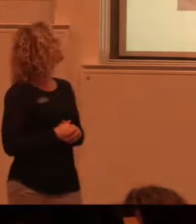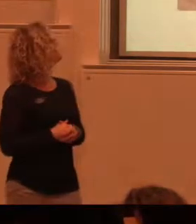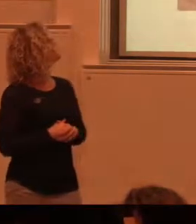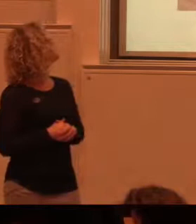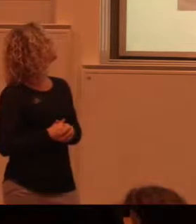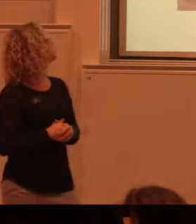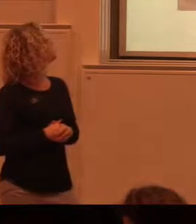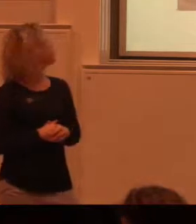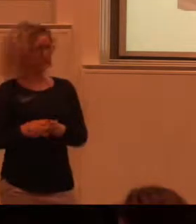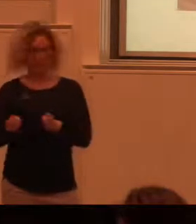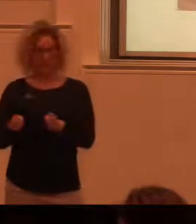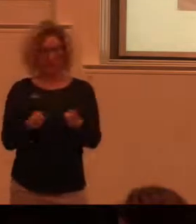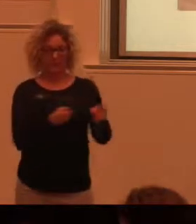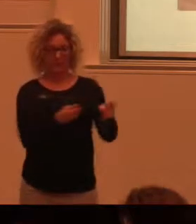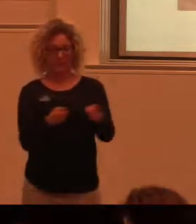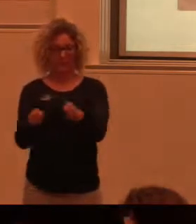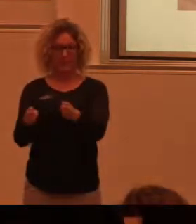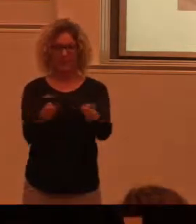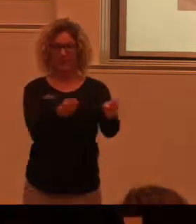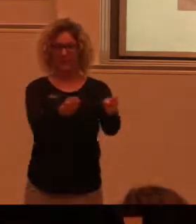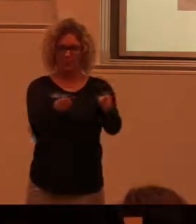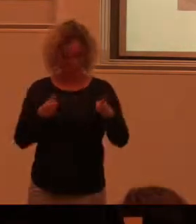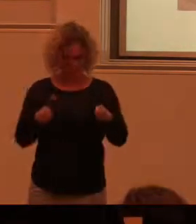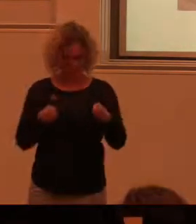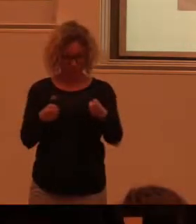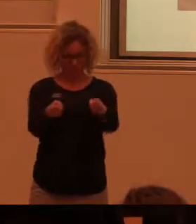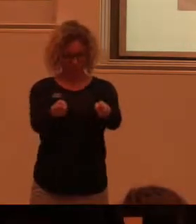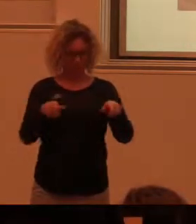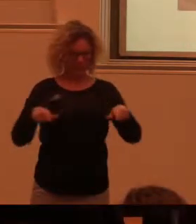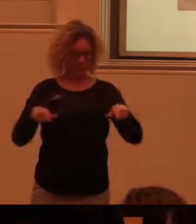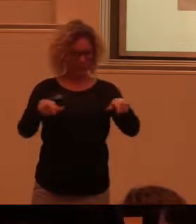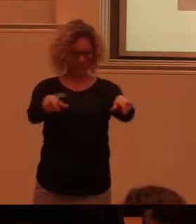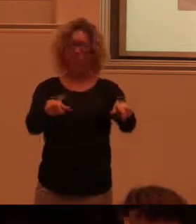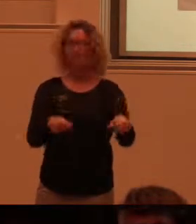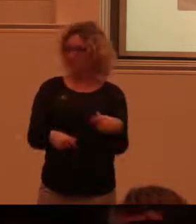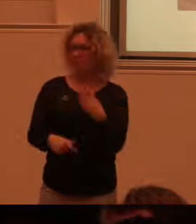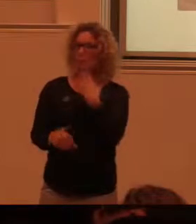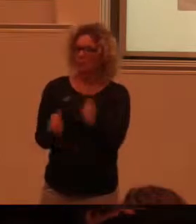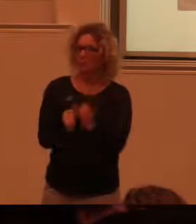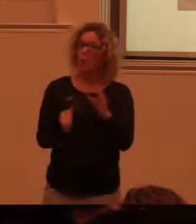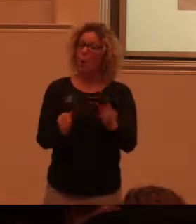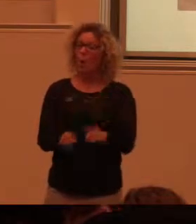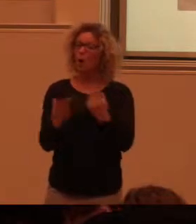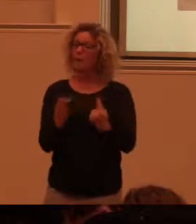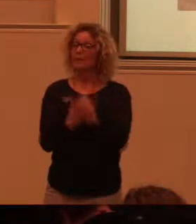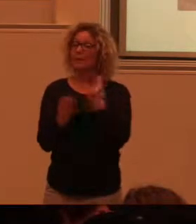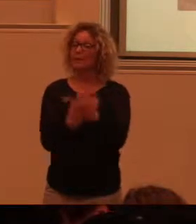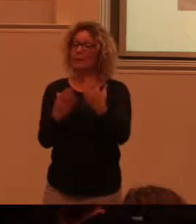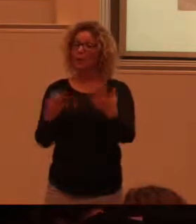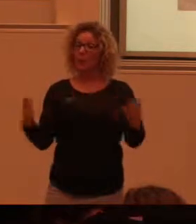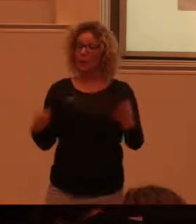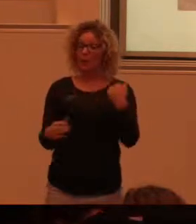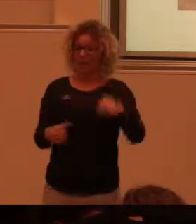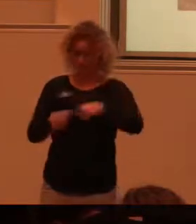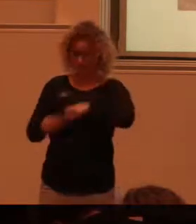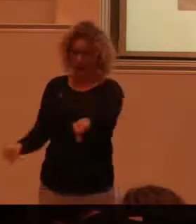Ledstråk är ett annat sätt. Just det där att ha, om man nu skapar en tillfällig utställning. Lägga ut en